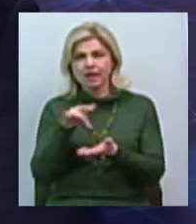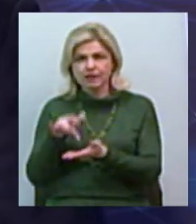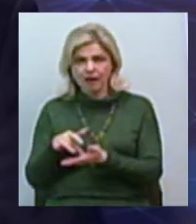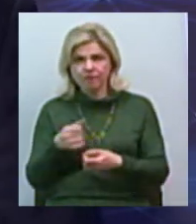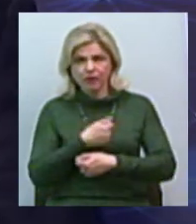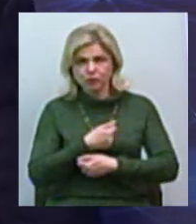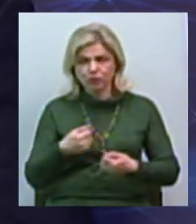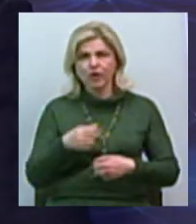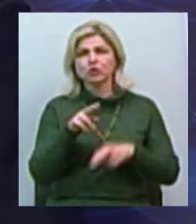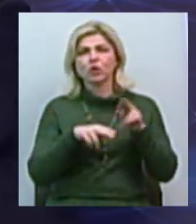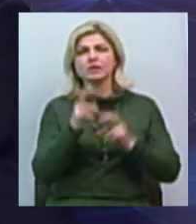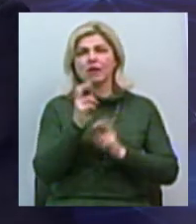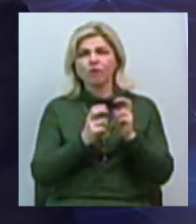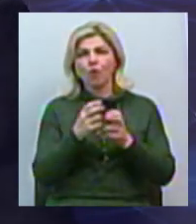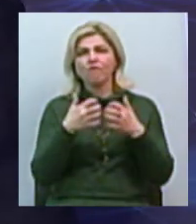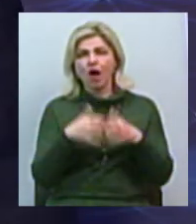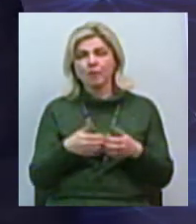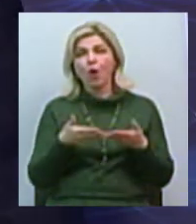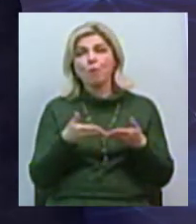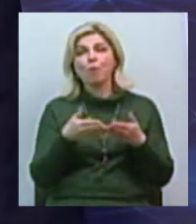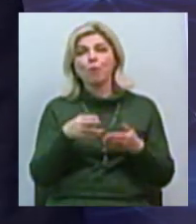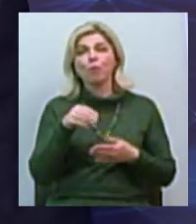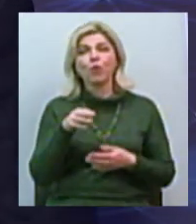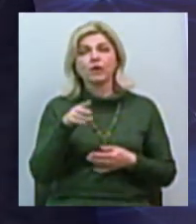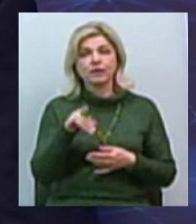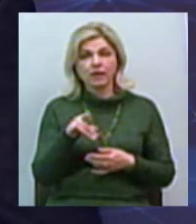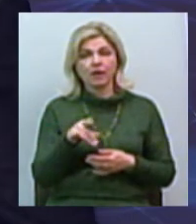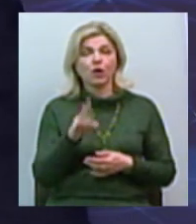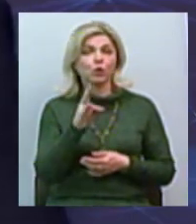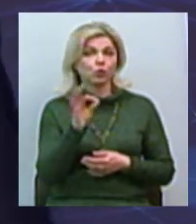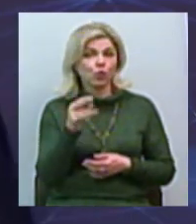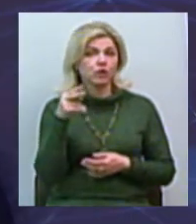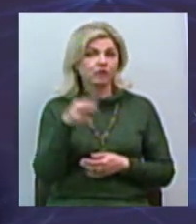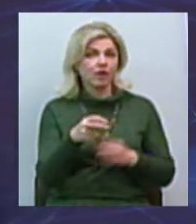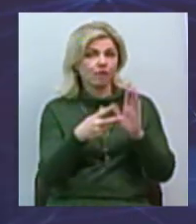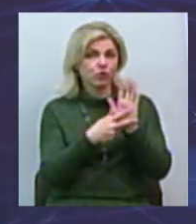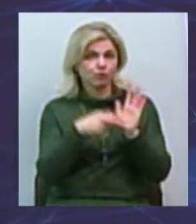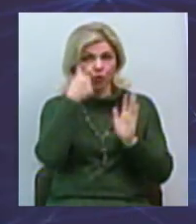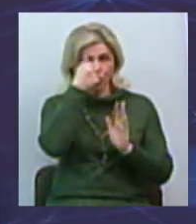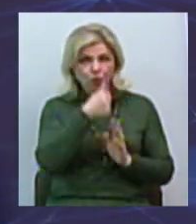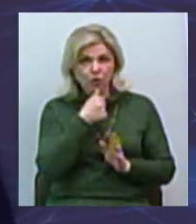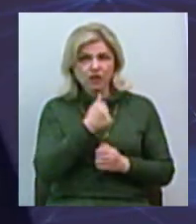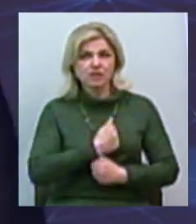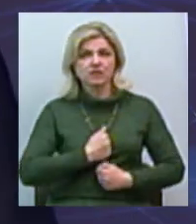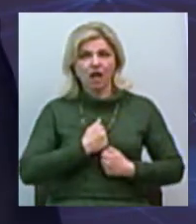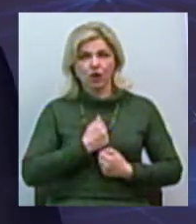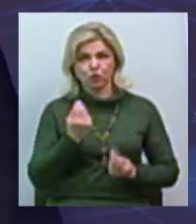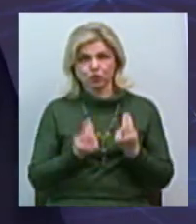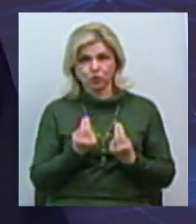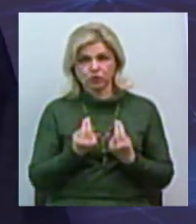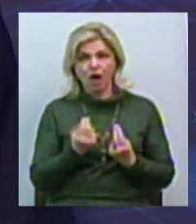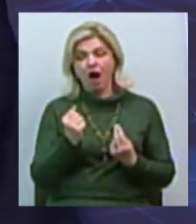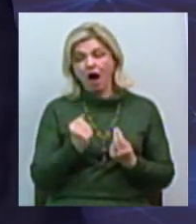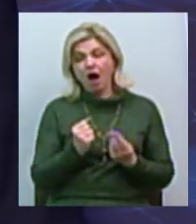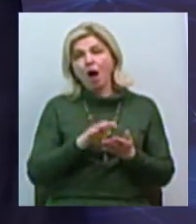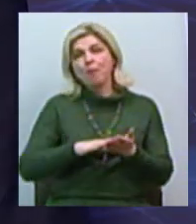заводів, фабрик, портов, в тому числі інфраструктурних. Але 2008 гад сыграв свою злую шутку, а последуючі